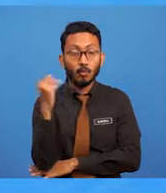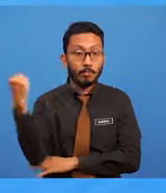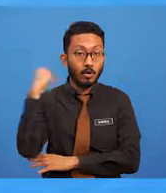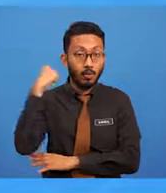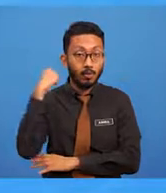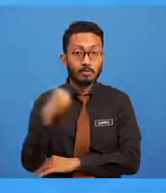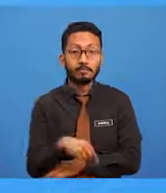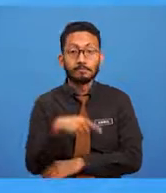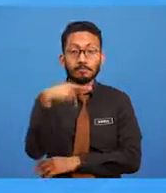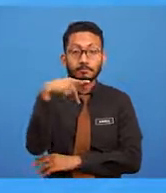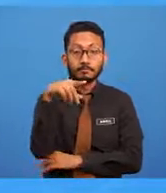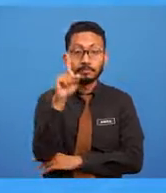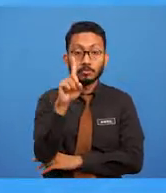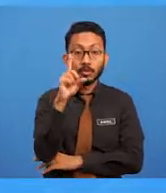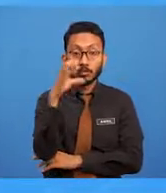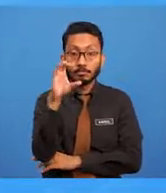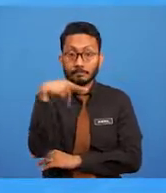dan lain lagi.